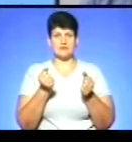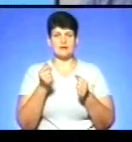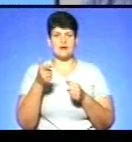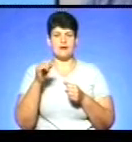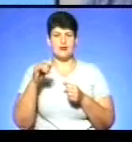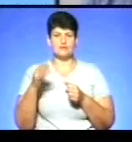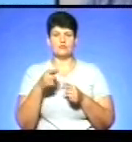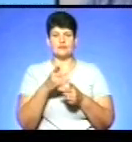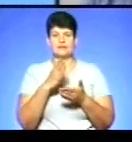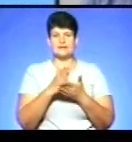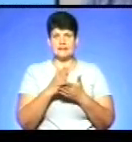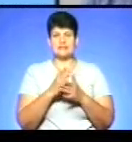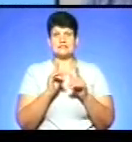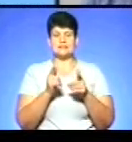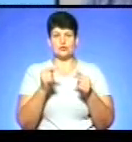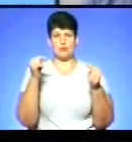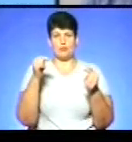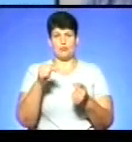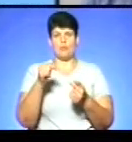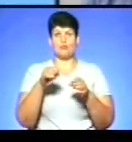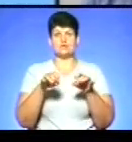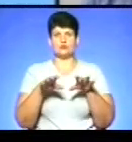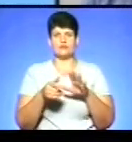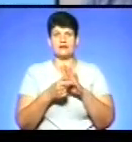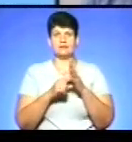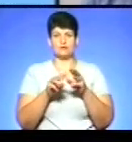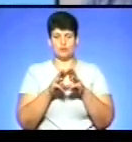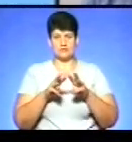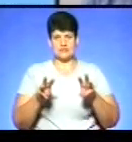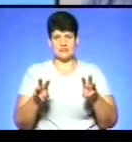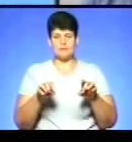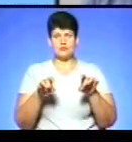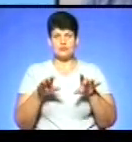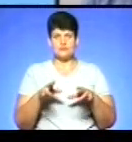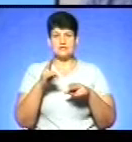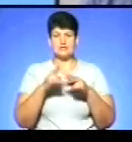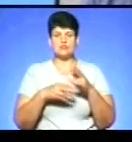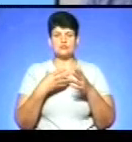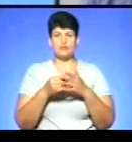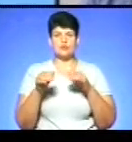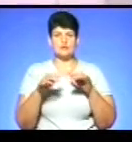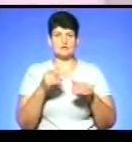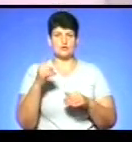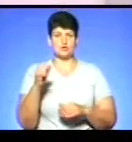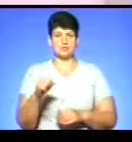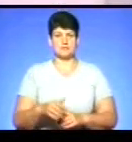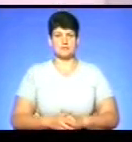діють відповідно до постанови Кабінету міністрів. Та постанова, в свою чергу, завершує свою дію 31 серпня.